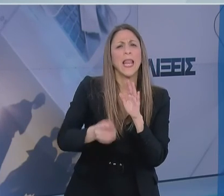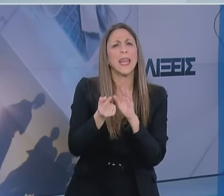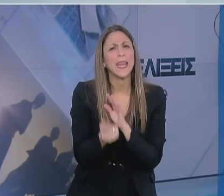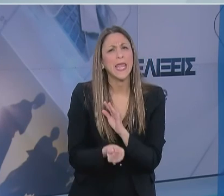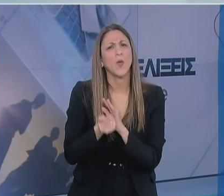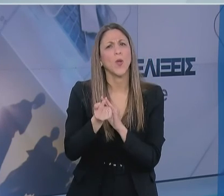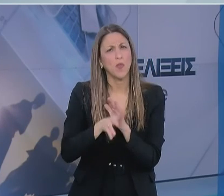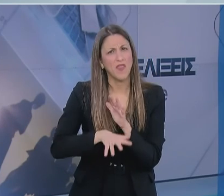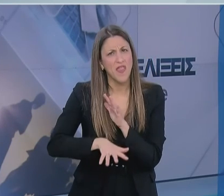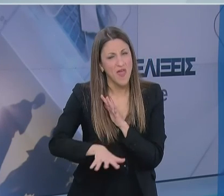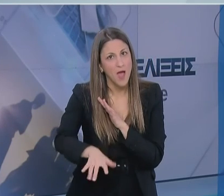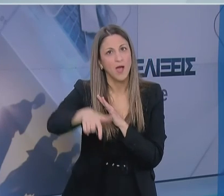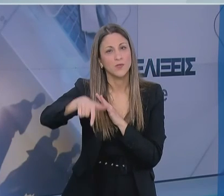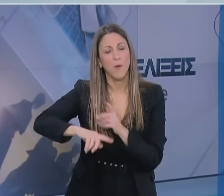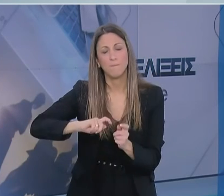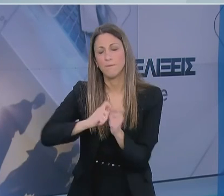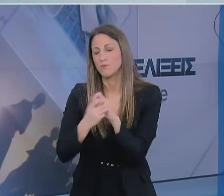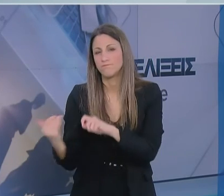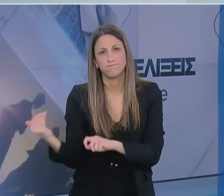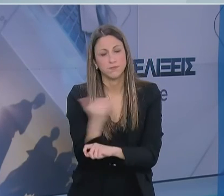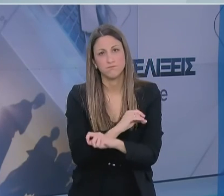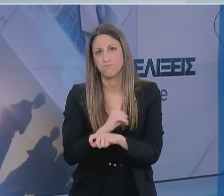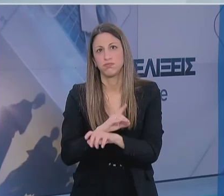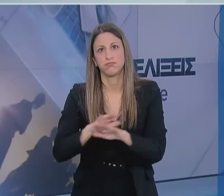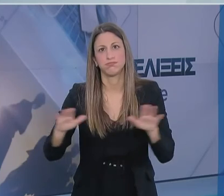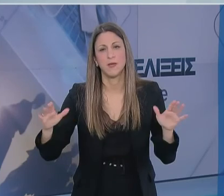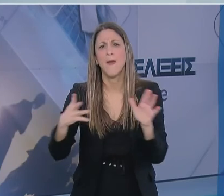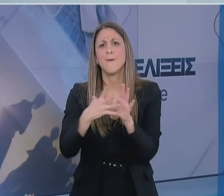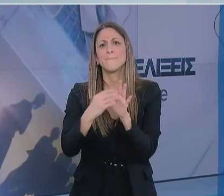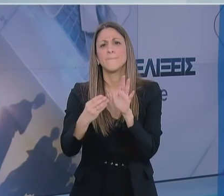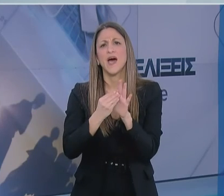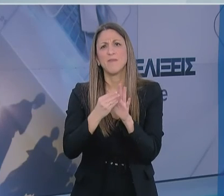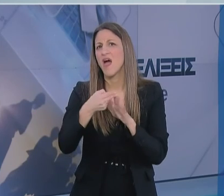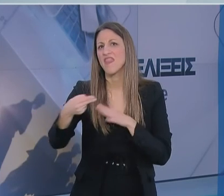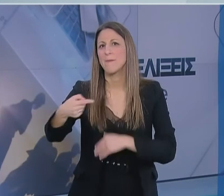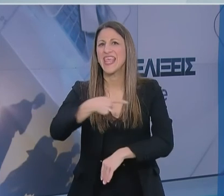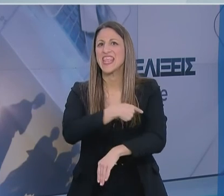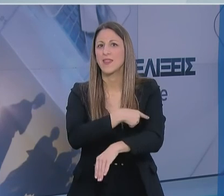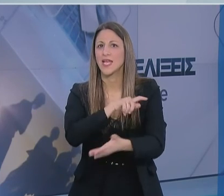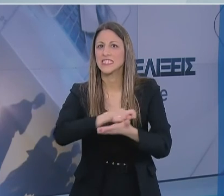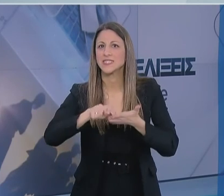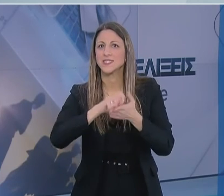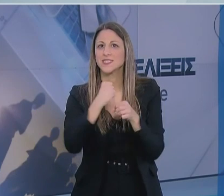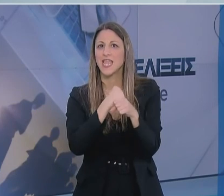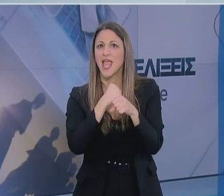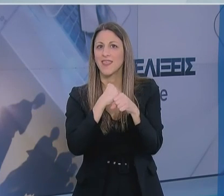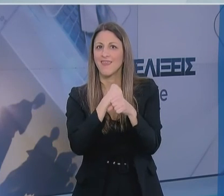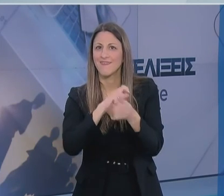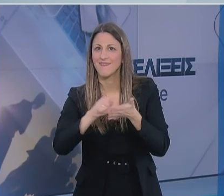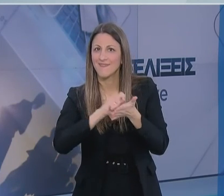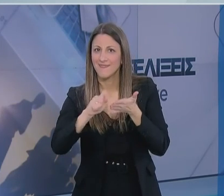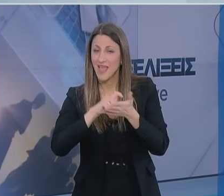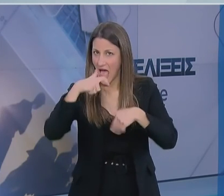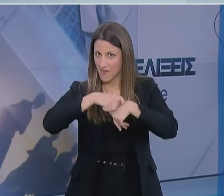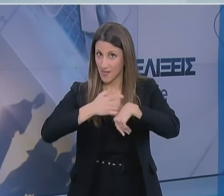υλοποιήσουμε τις έχουμε υλοποιήσει σε πολύ μικρό χρονικό διάστημα, όπως για παράδειγμα η άλλη συνταγογράφηση. Και όλα αυτά είναι προς όφελος των